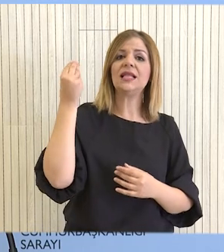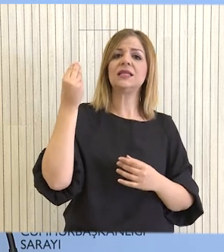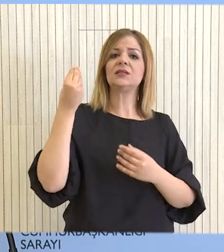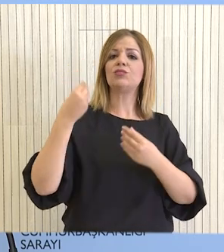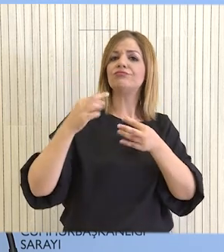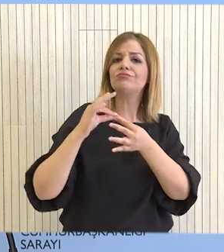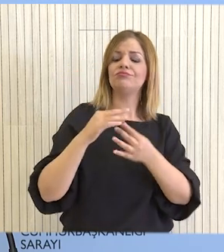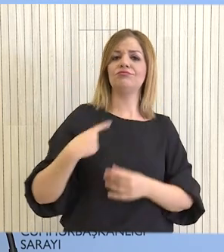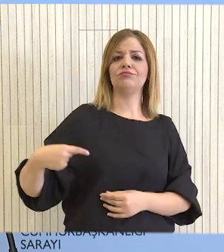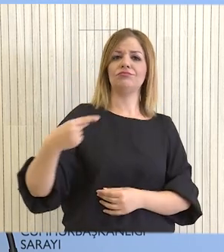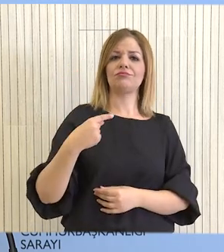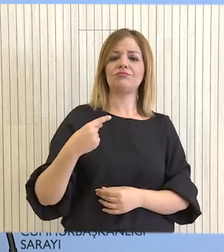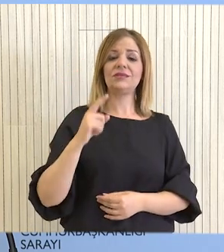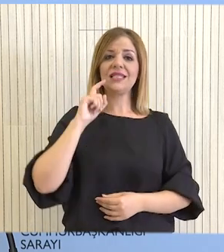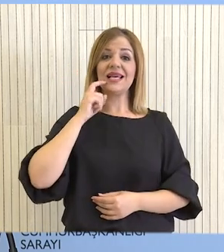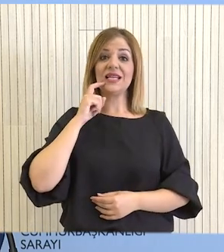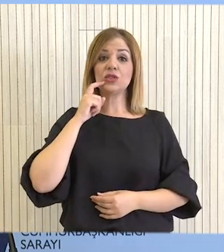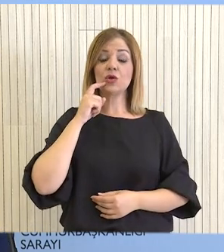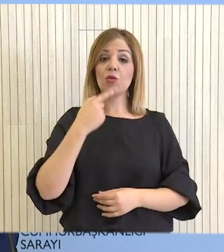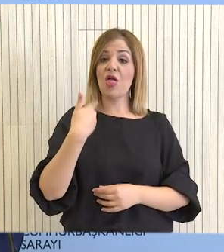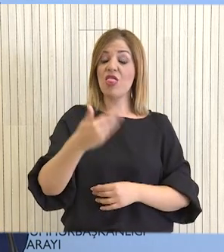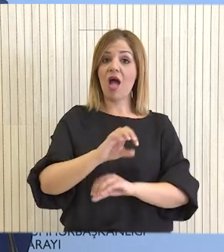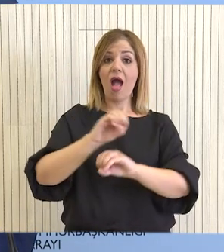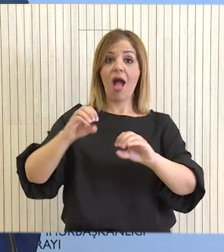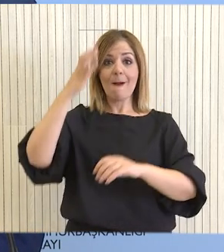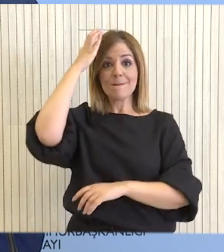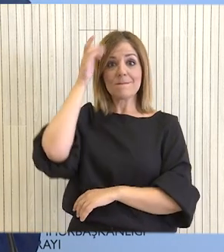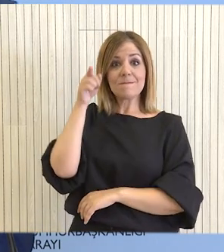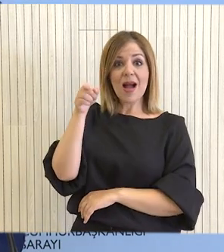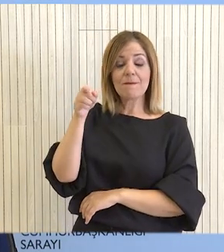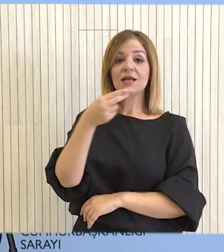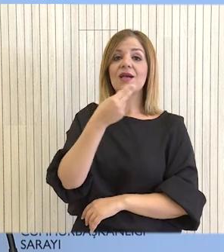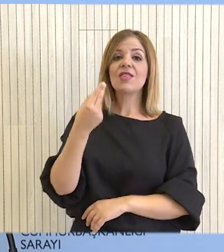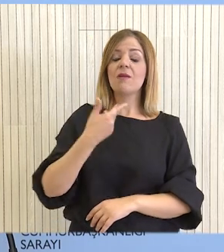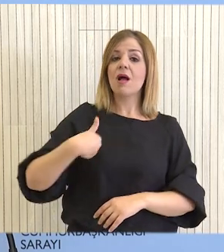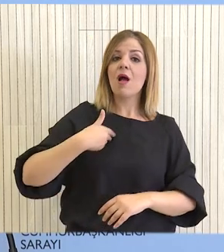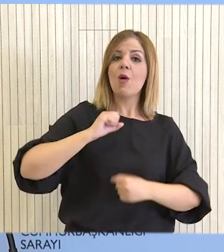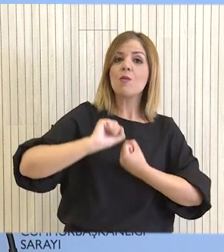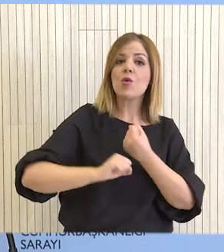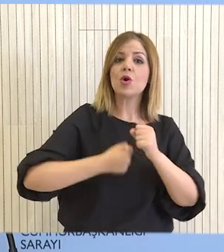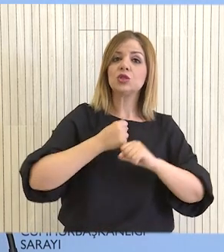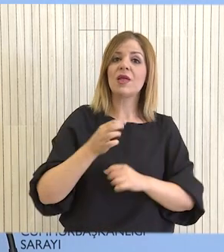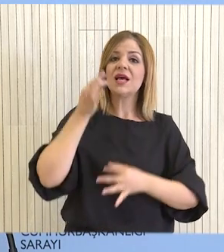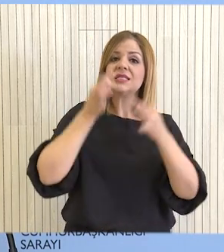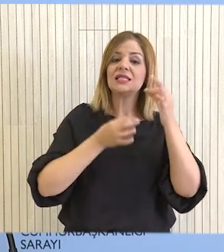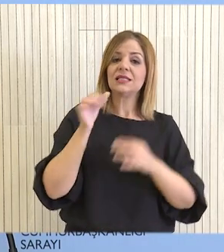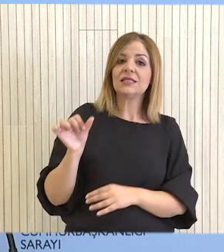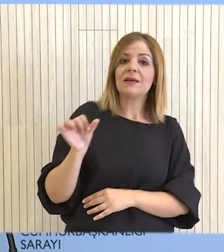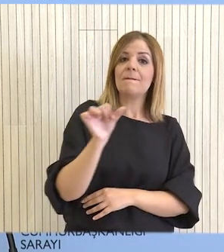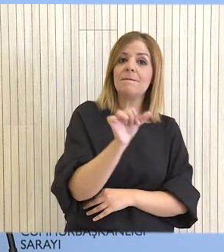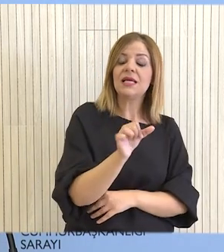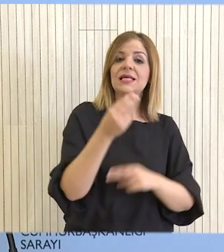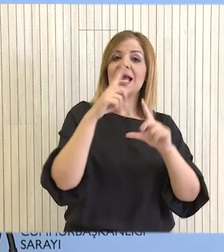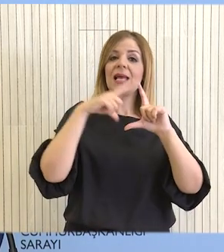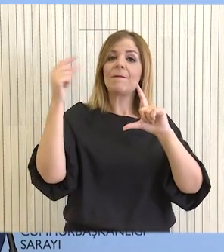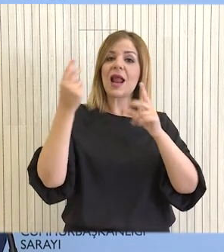συνεργασίας. Ο Πρόεδρος Χρυστοδουλίδης θα ενημερώσει τον Πάπα Φραγκίσκο για τις προσπάθειες που καταβάλουμε για επανέναρξη των συνομιλιών για επίλυση